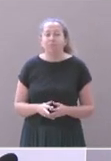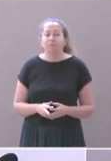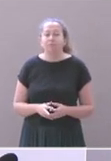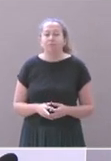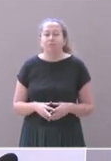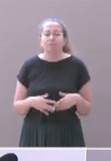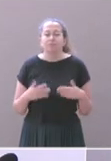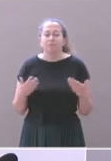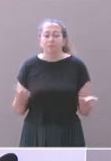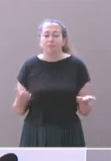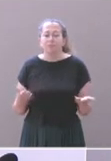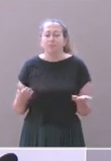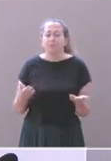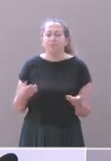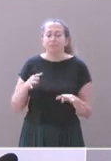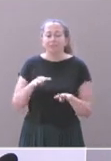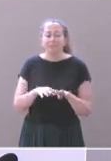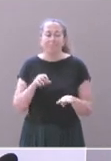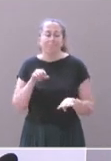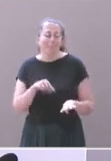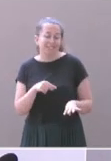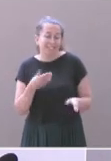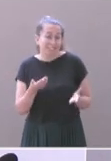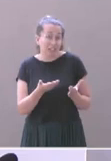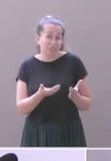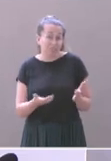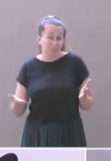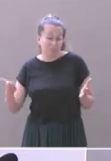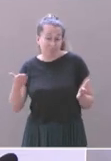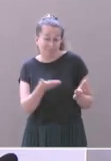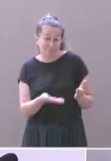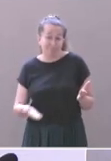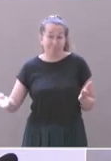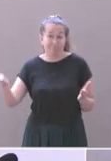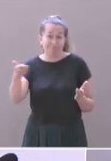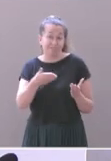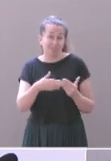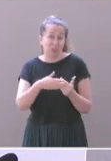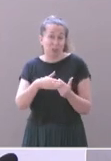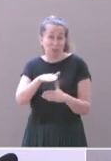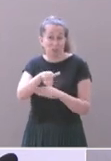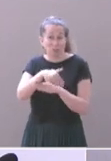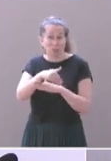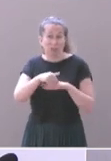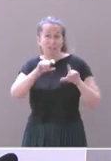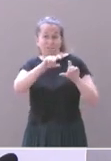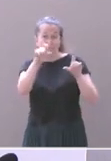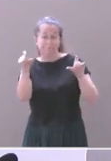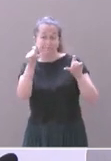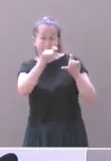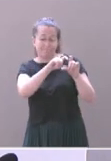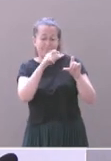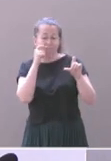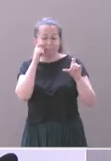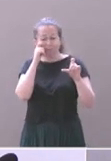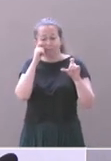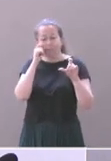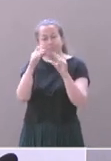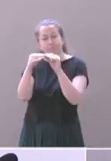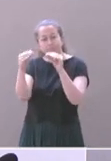site de Gimel est une poche de végétation en bordure de Montpellier, entre les Hauts-Massane et